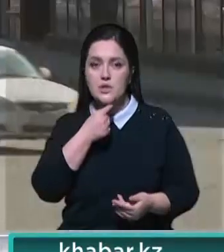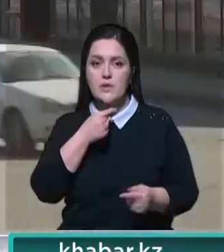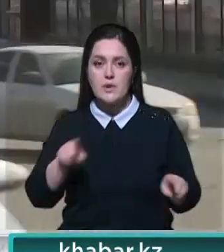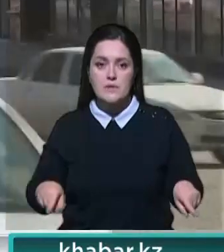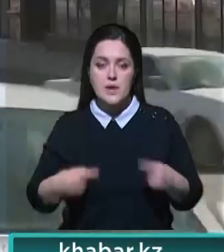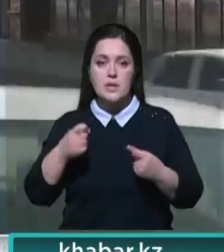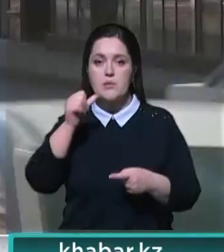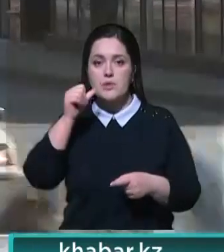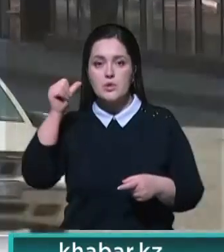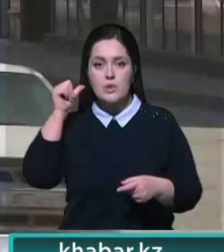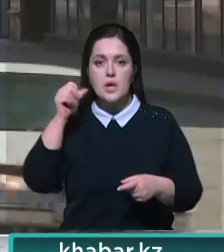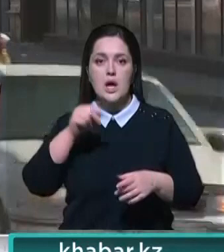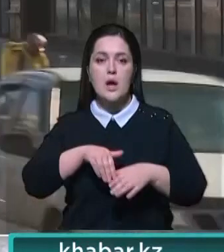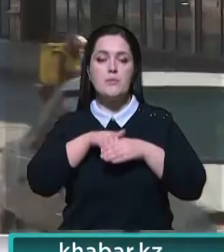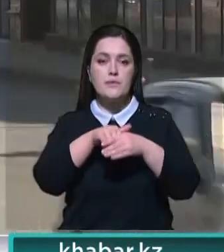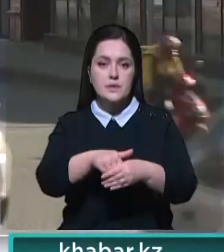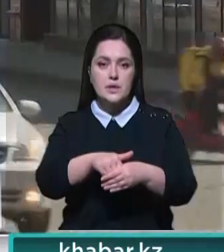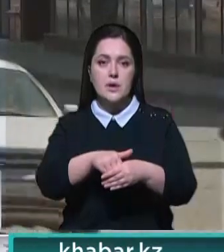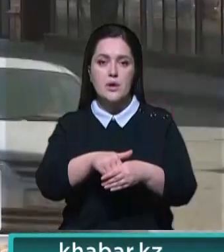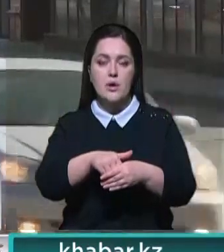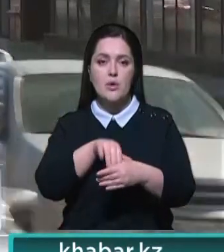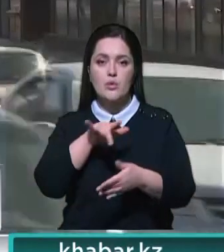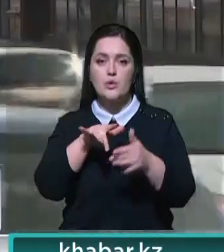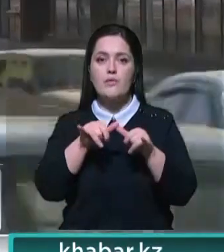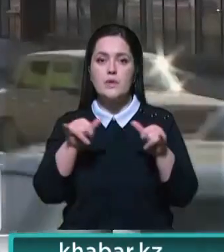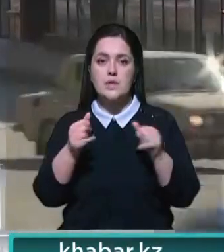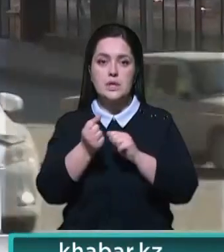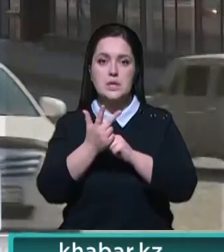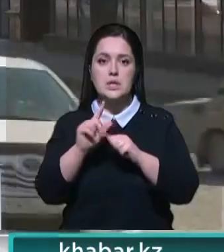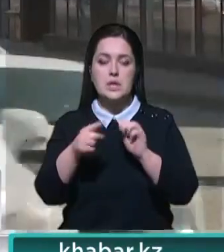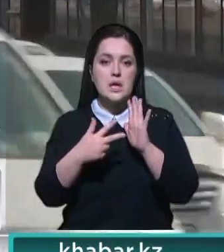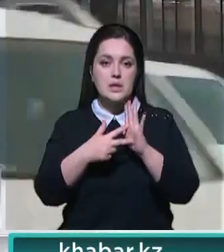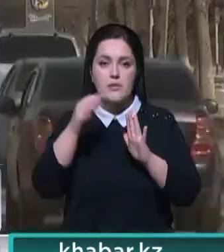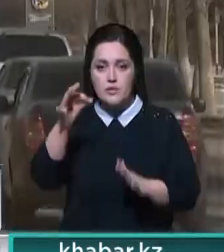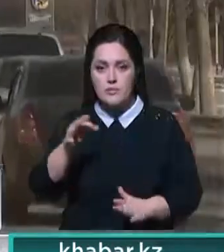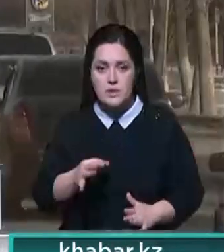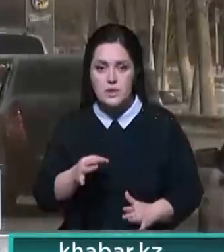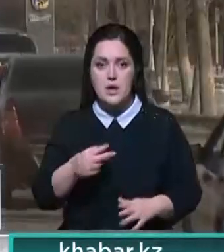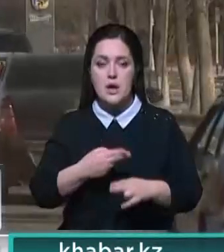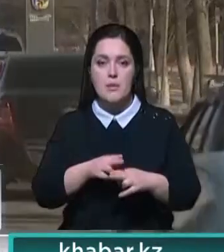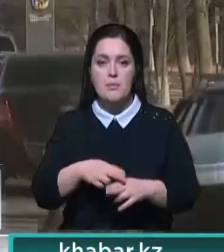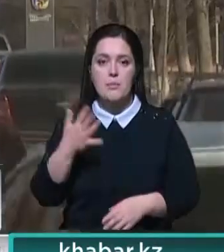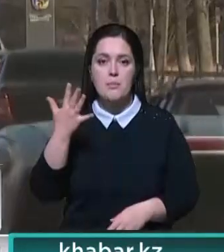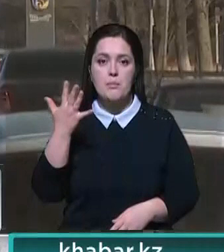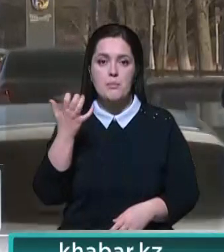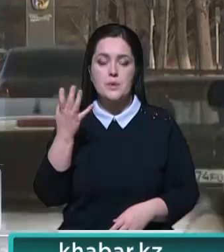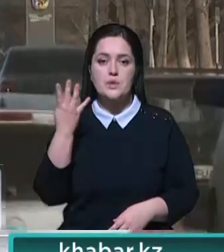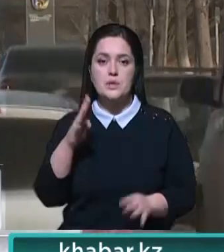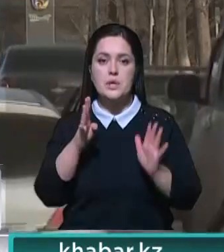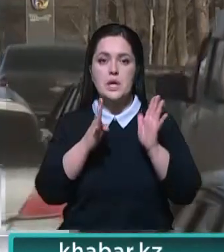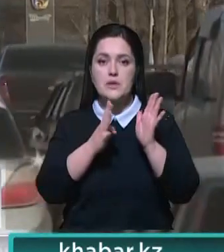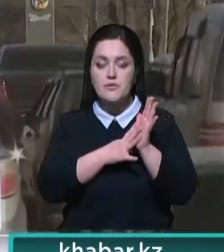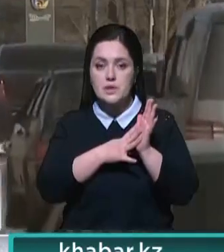-экономического развития за прошлый год. Объем инвестиций в экономику города увеличился на 13,8% и достиг